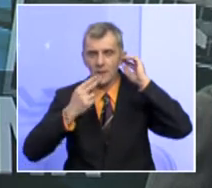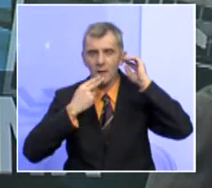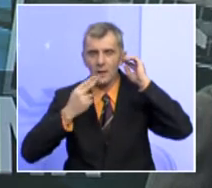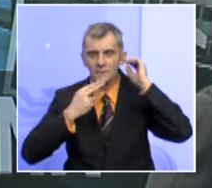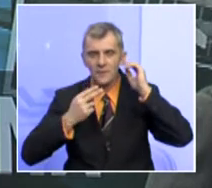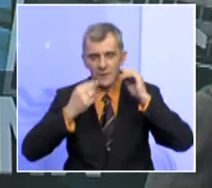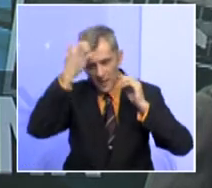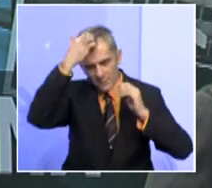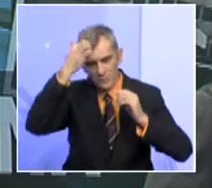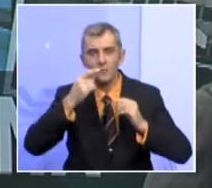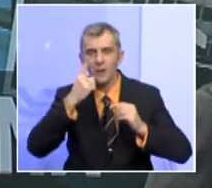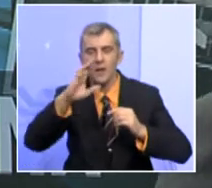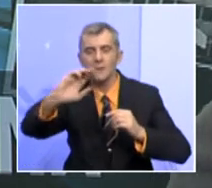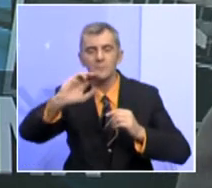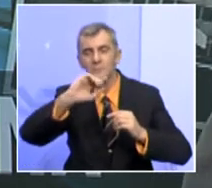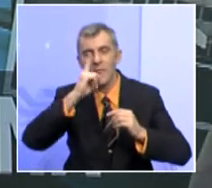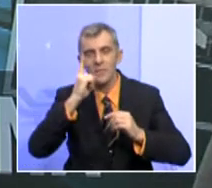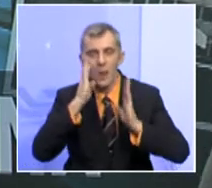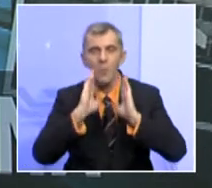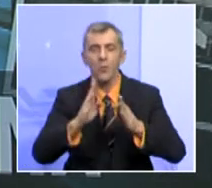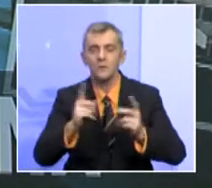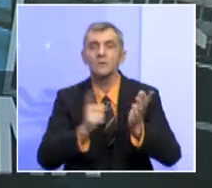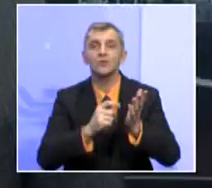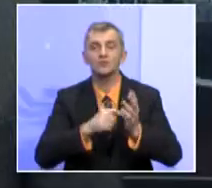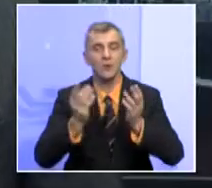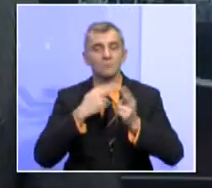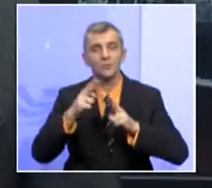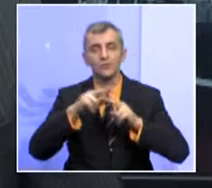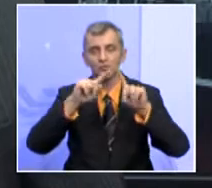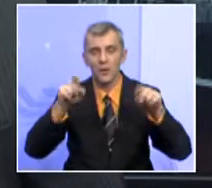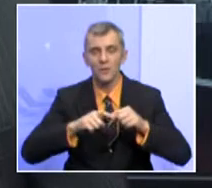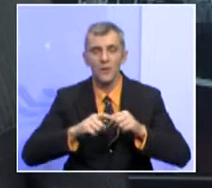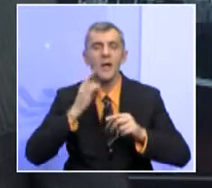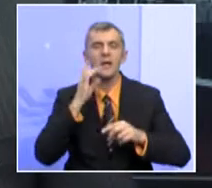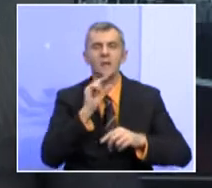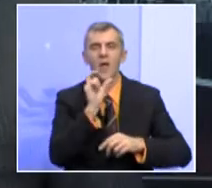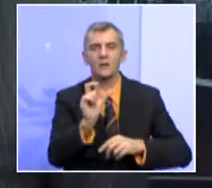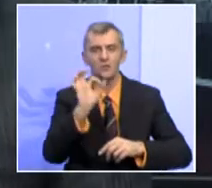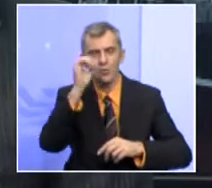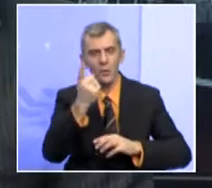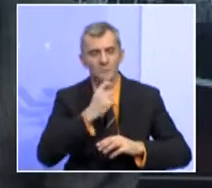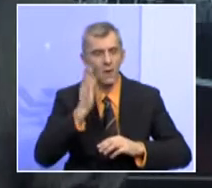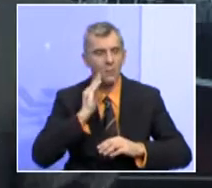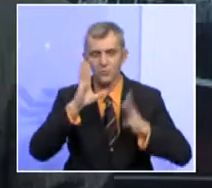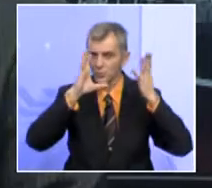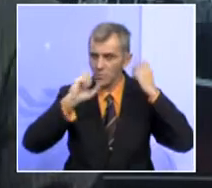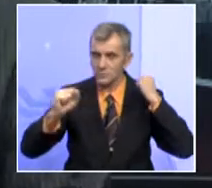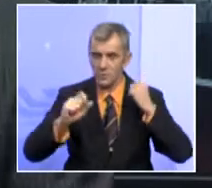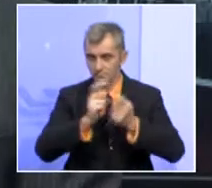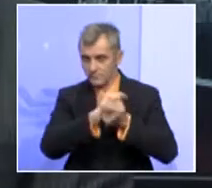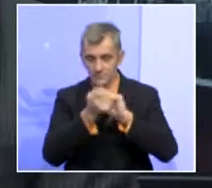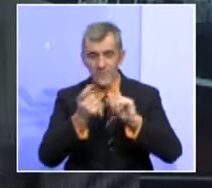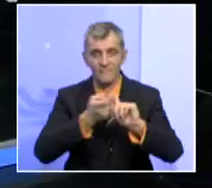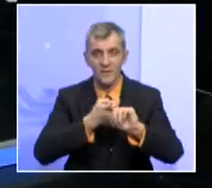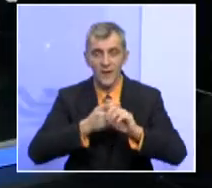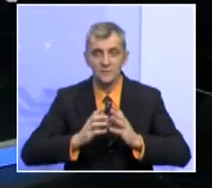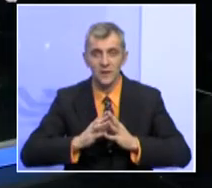dijalog, odnosno i kompromis jedini put ka traženju rješenja. Kad je reč o inicijativa meničkog obasadara, rekonstrukcija federacije,